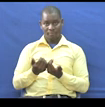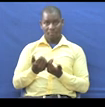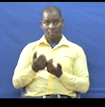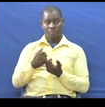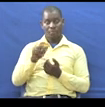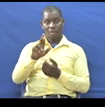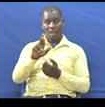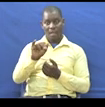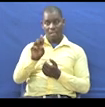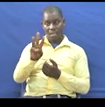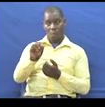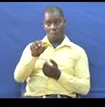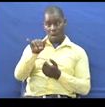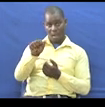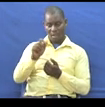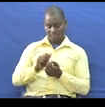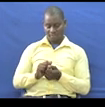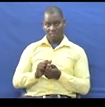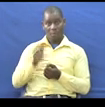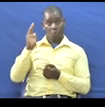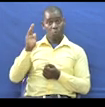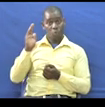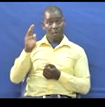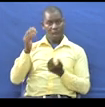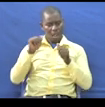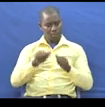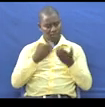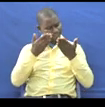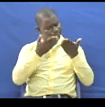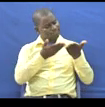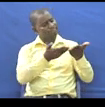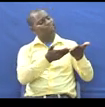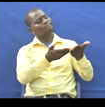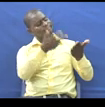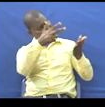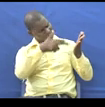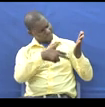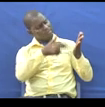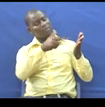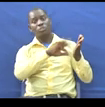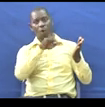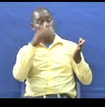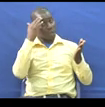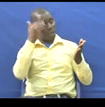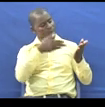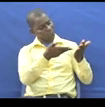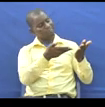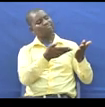Uipitie Kwanza Hile Matinchanzi Uyangalie Ili Weze Kujua Hayo Nilue Eleza